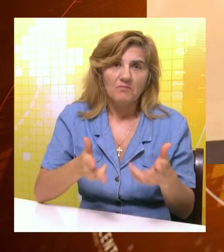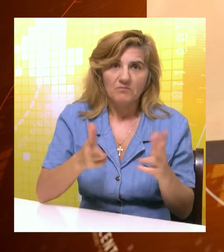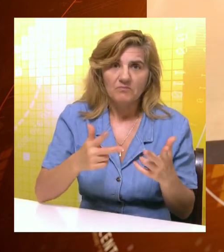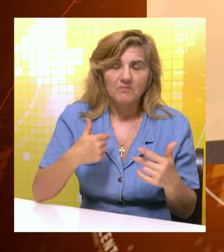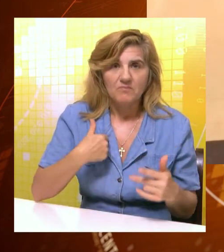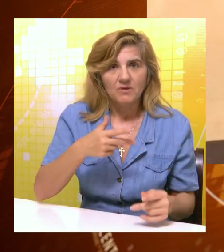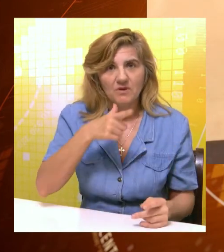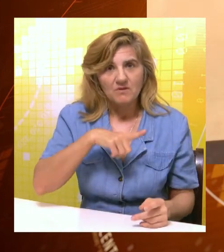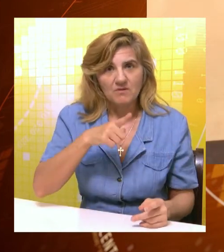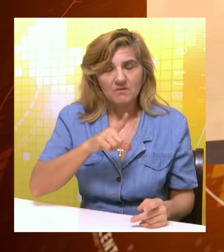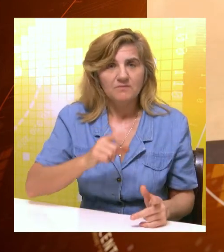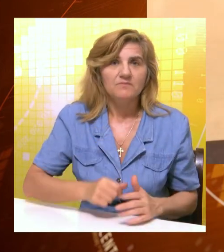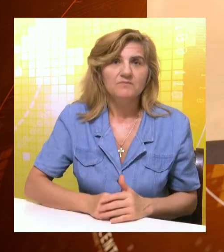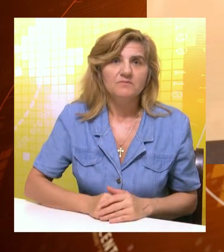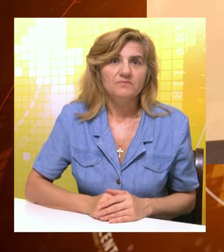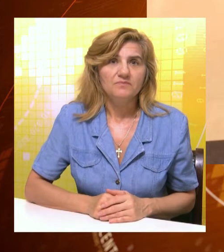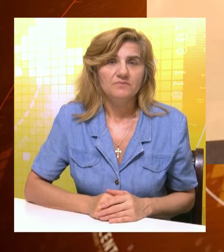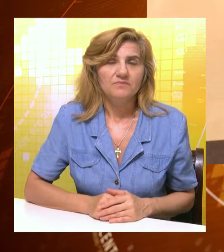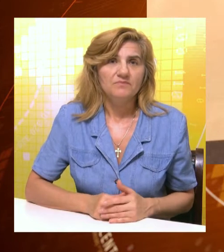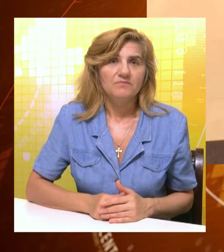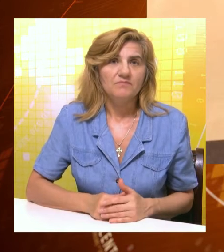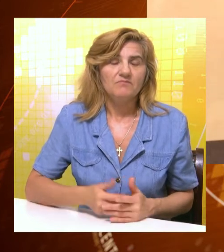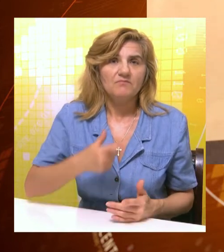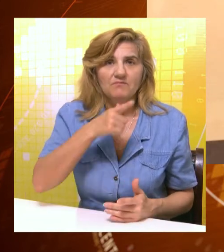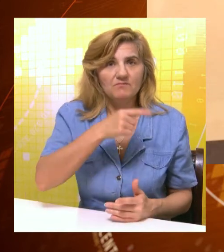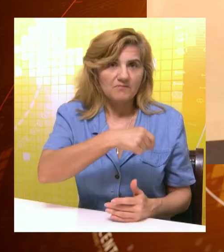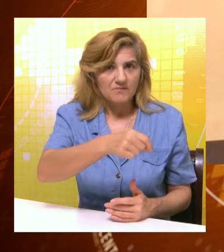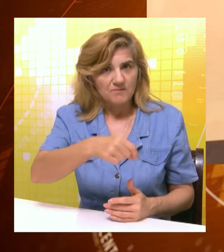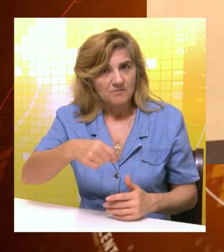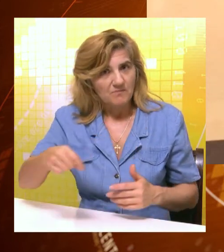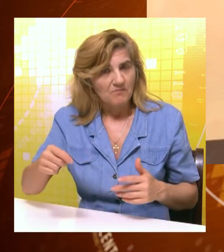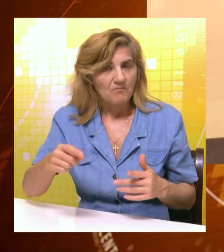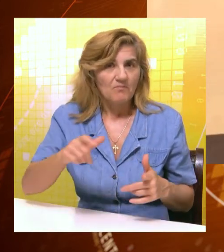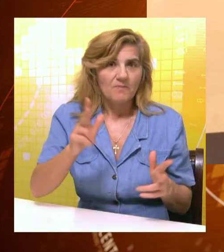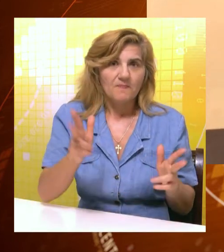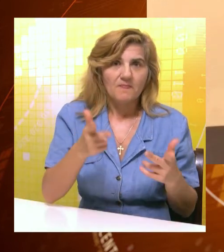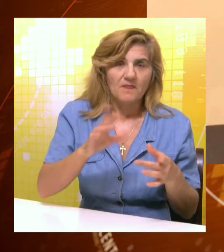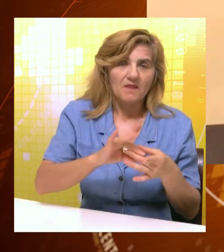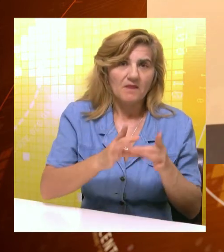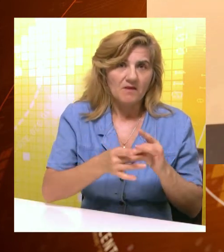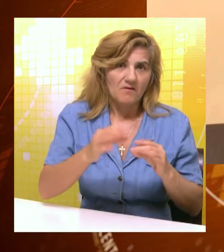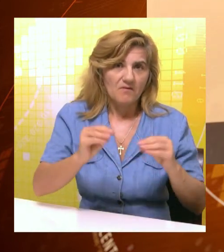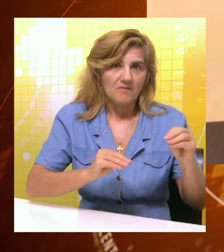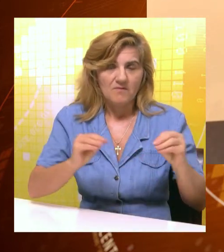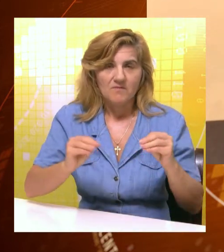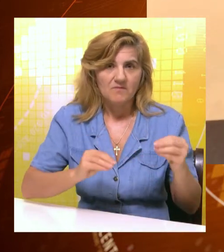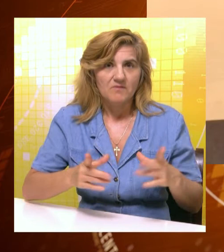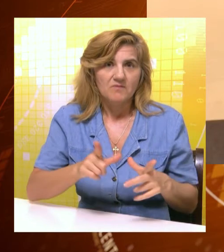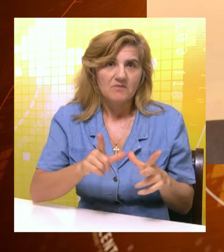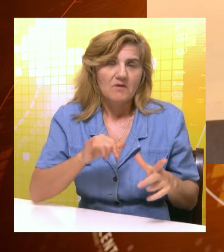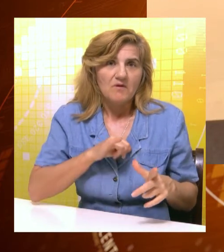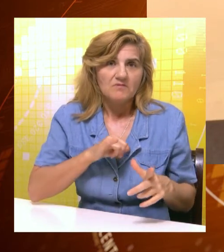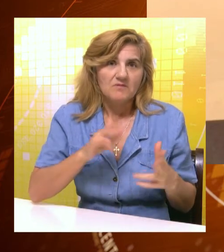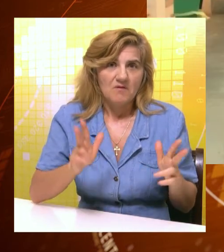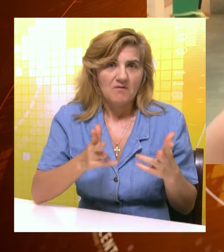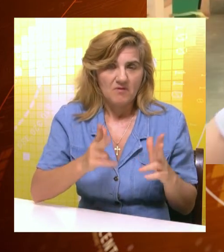planine smo neke imali, pa smo trebali da napišemo u kom dijelu se nalaze, pa